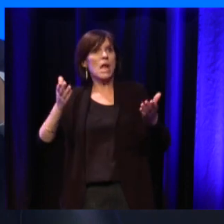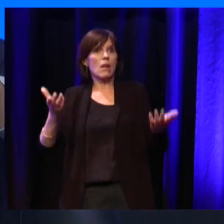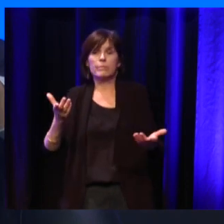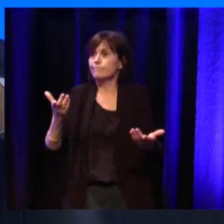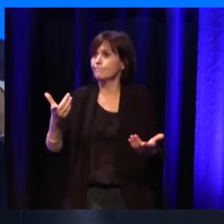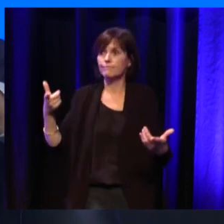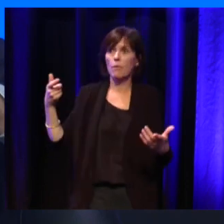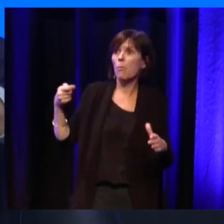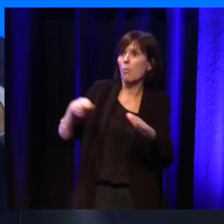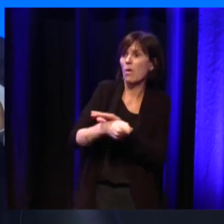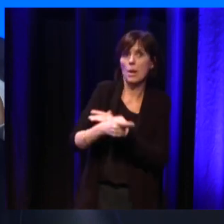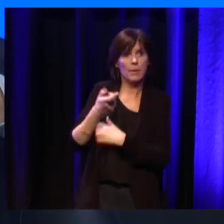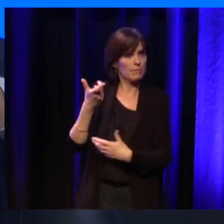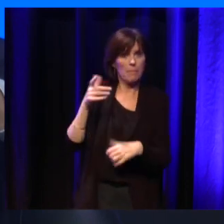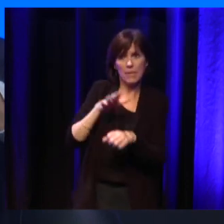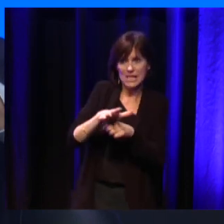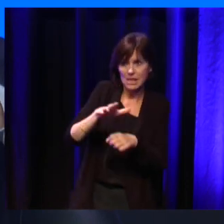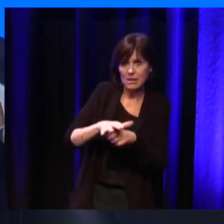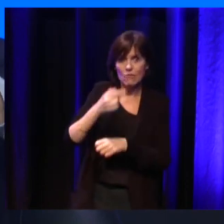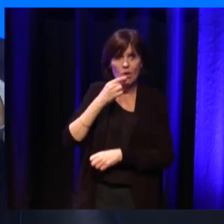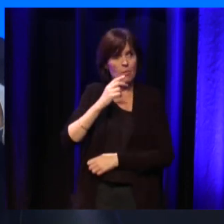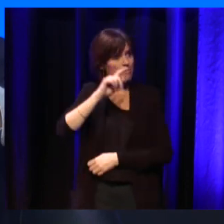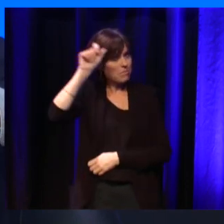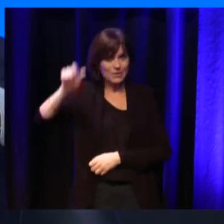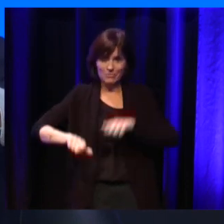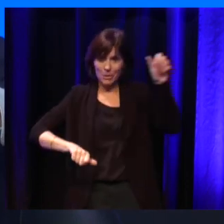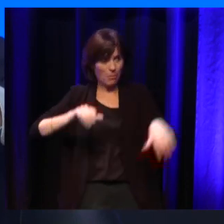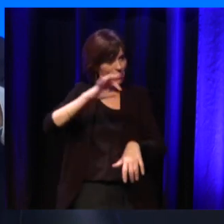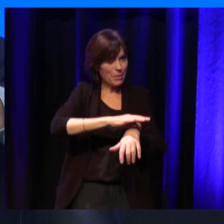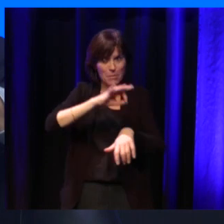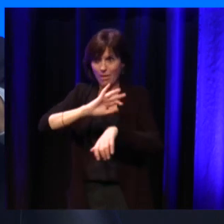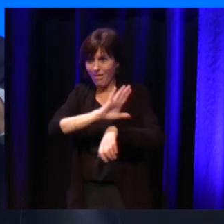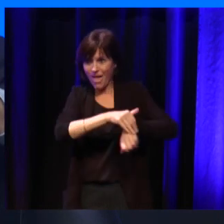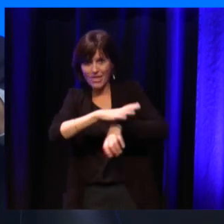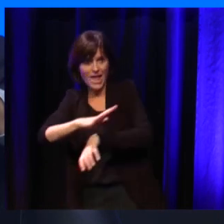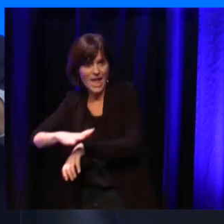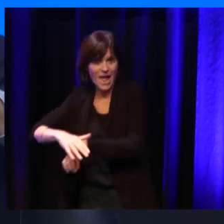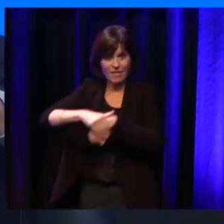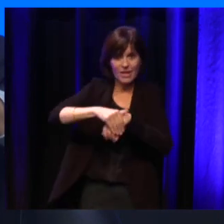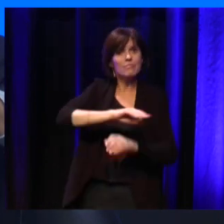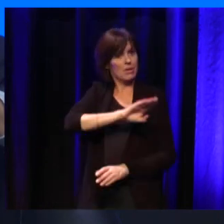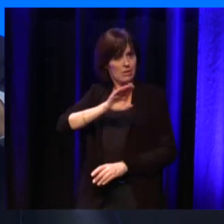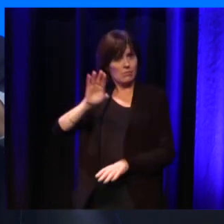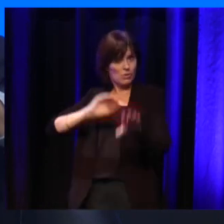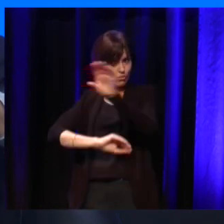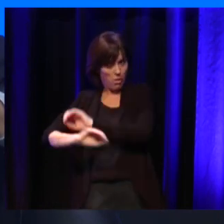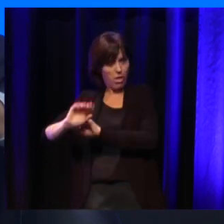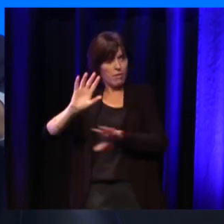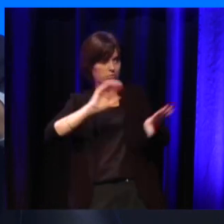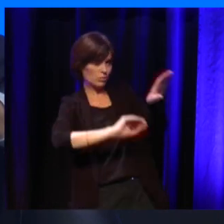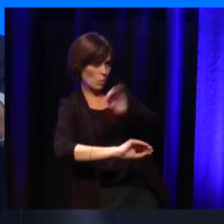les autres patients. Il y la formation des soignants, il y a l'accès aux soins. Et puis, enfin, il a le dernier point qui est le palliatif